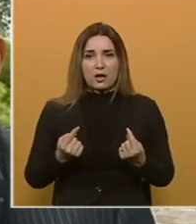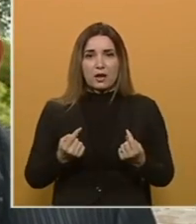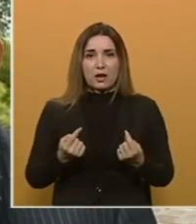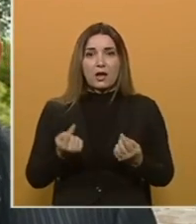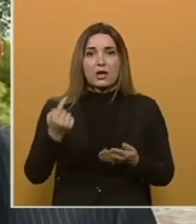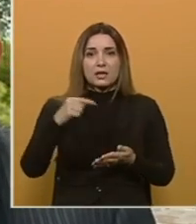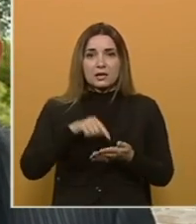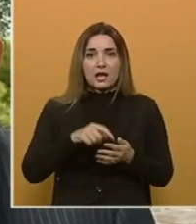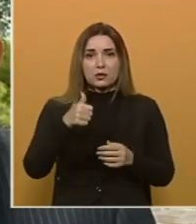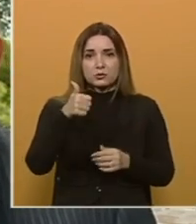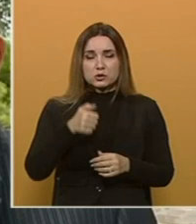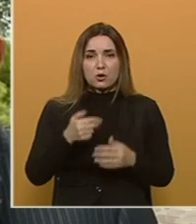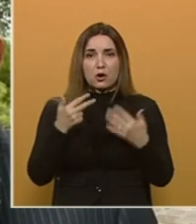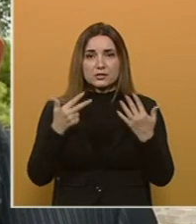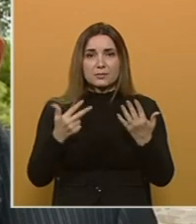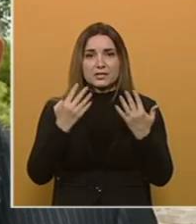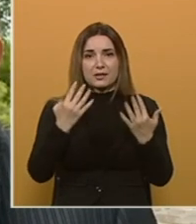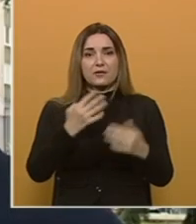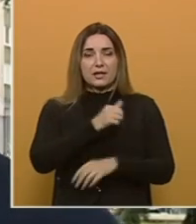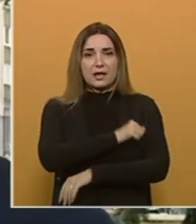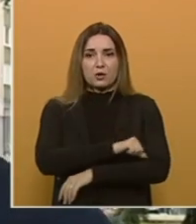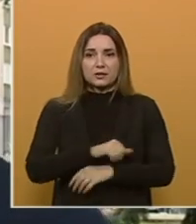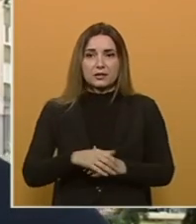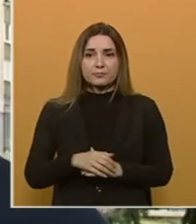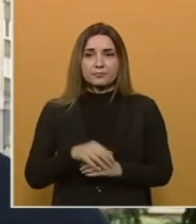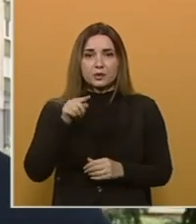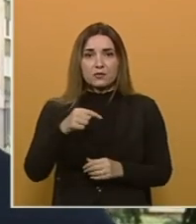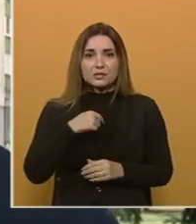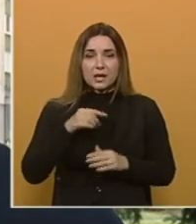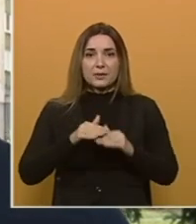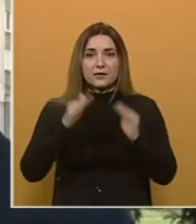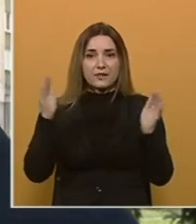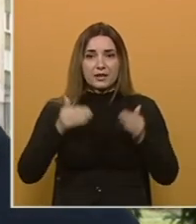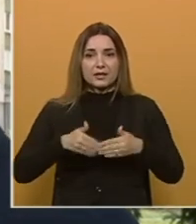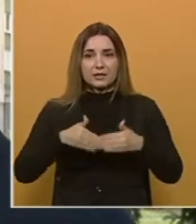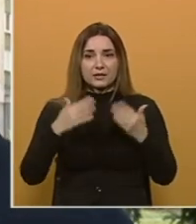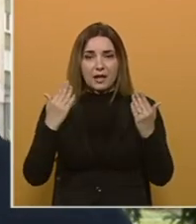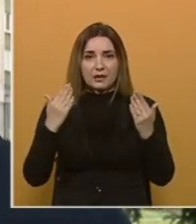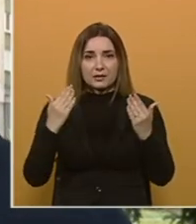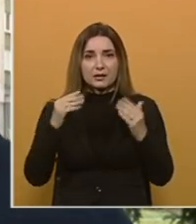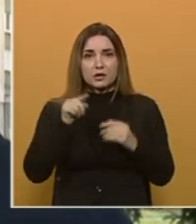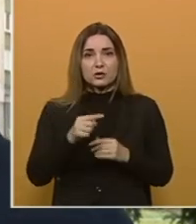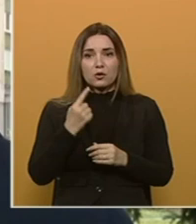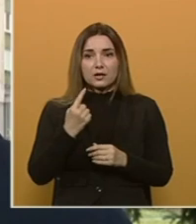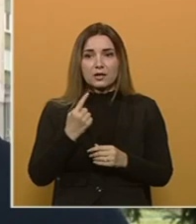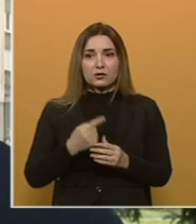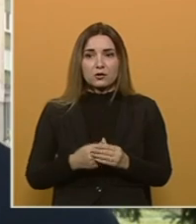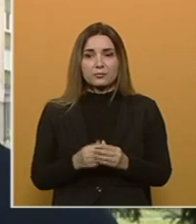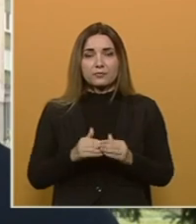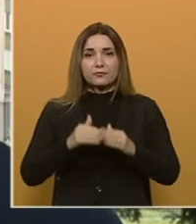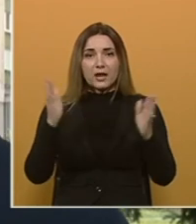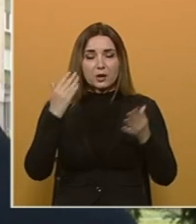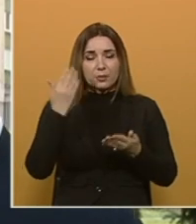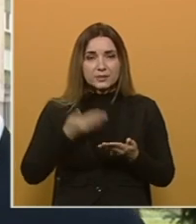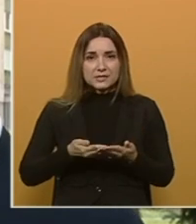1189. godine. Ovo je za mene jedan veliki dan, to je jedno za mene veliko, veliko